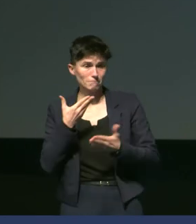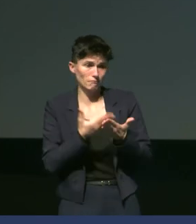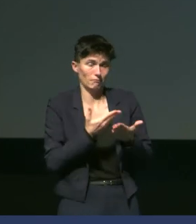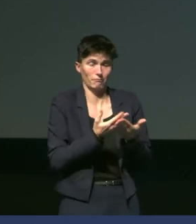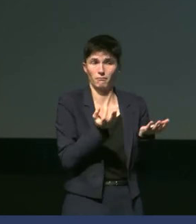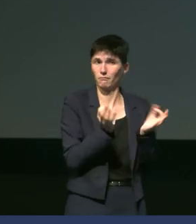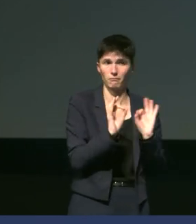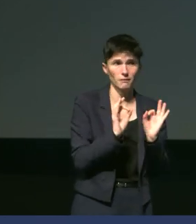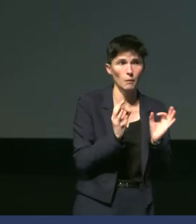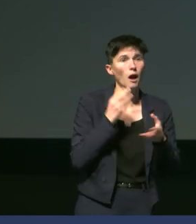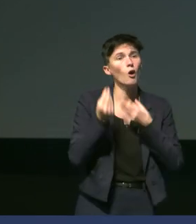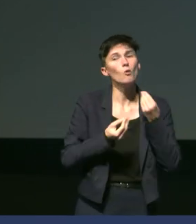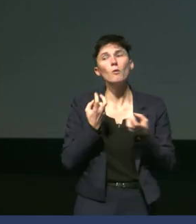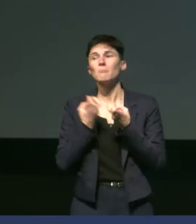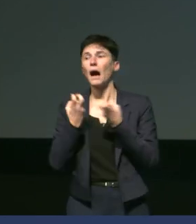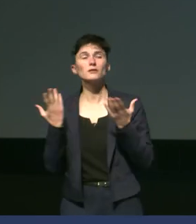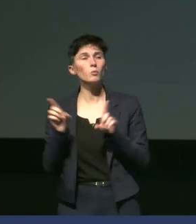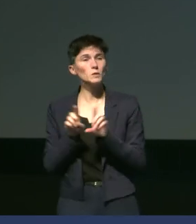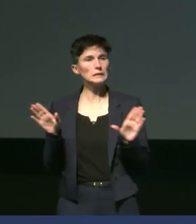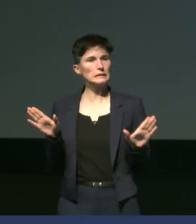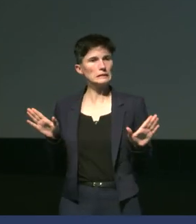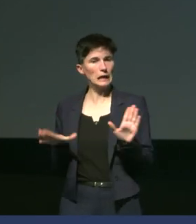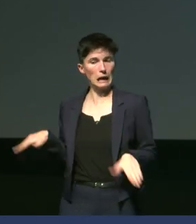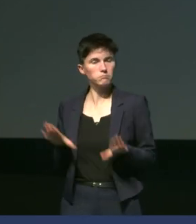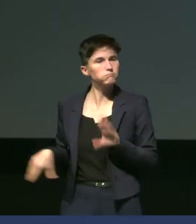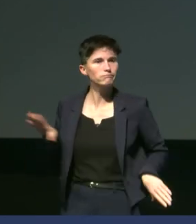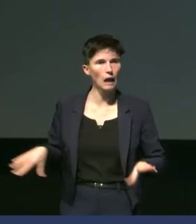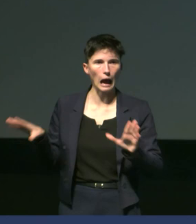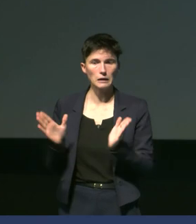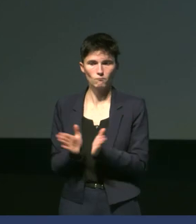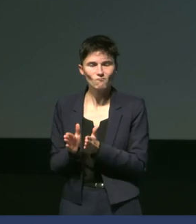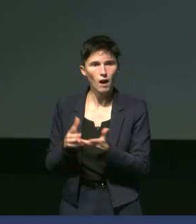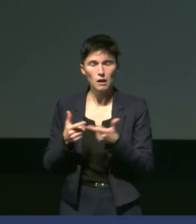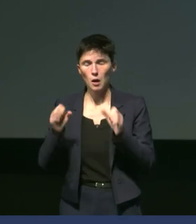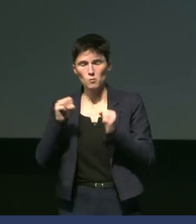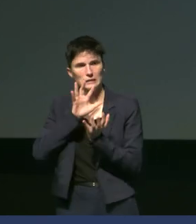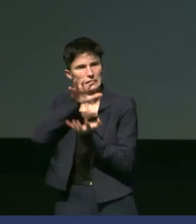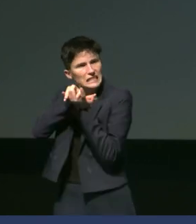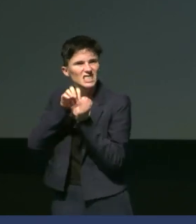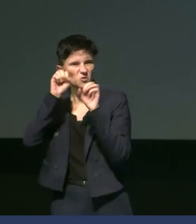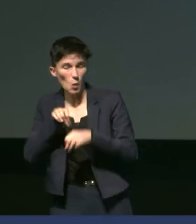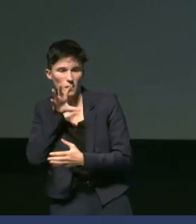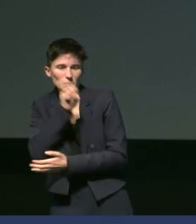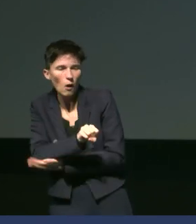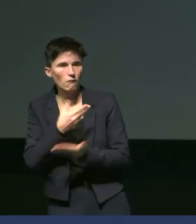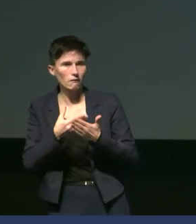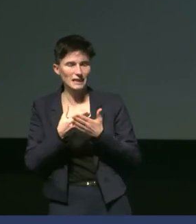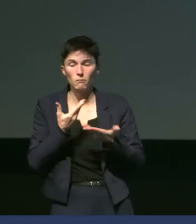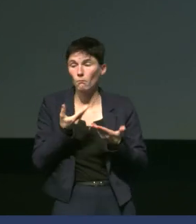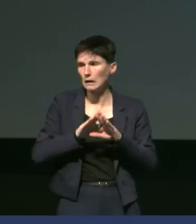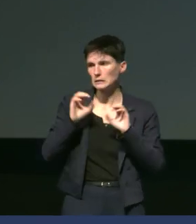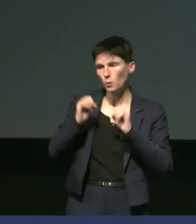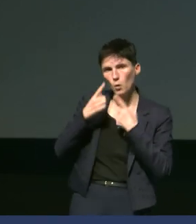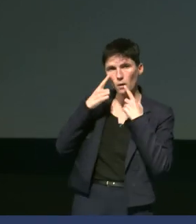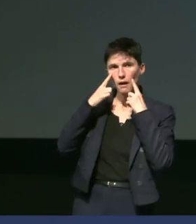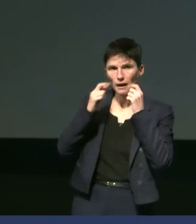Sur les espèces, on a vu le léopard de mer où là, on a intérêt sacrément à faire attention à la mâchoire. C'est vrai qu'on est sur des dommages limités et puis on fait surtout en sorte de